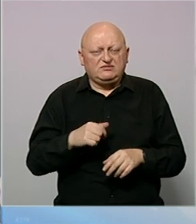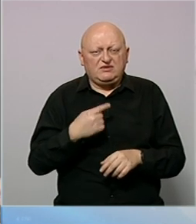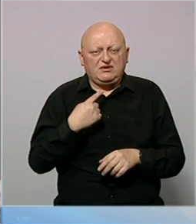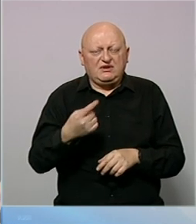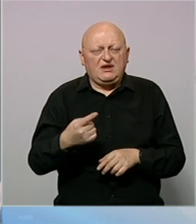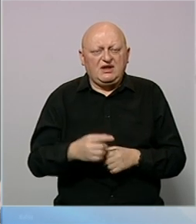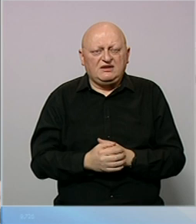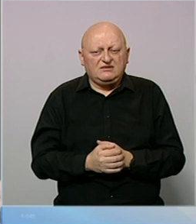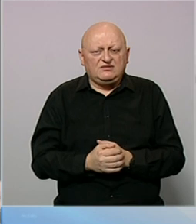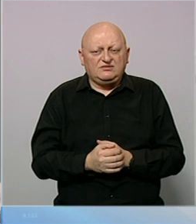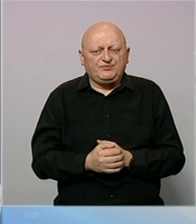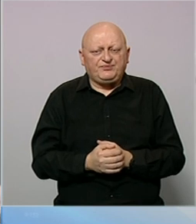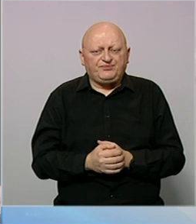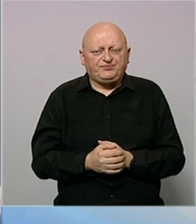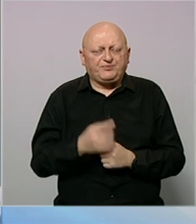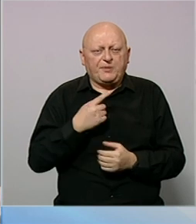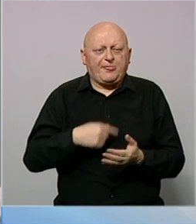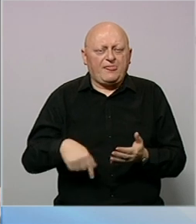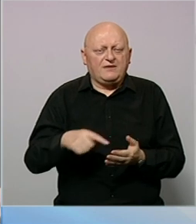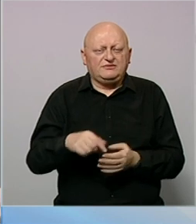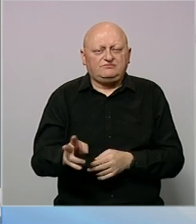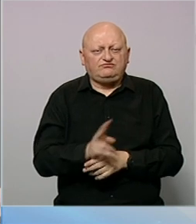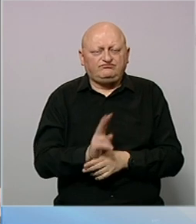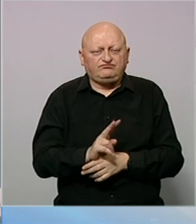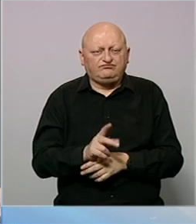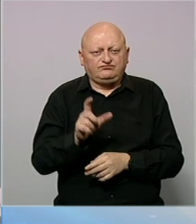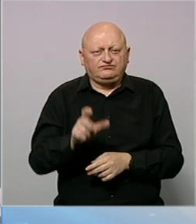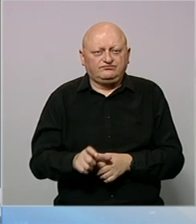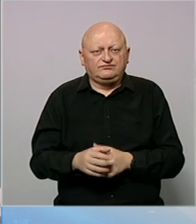kazati da su glasači zloupotrebljeni.